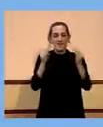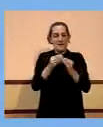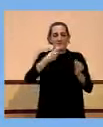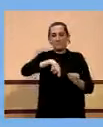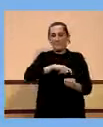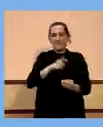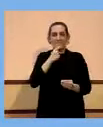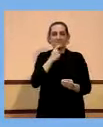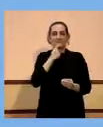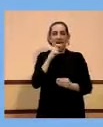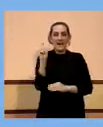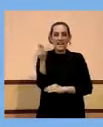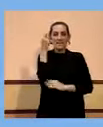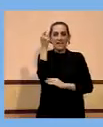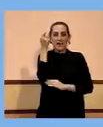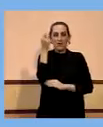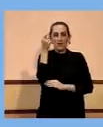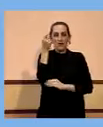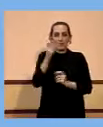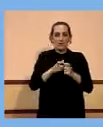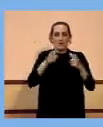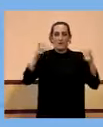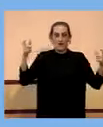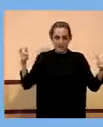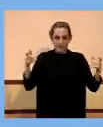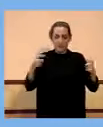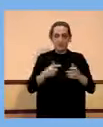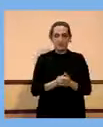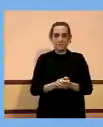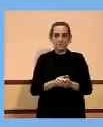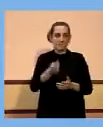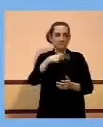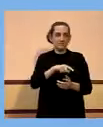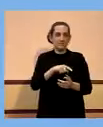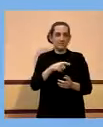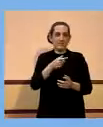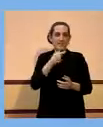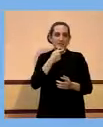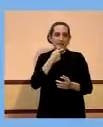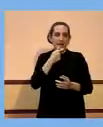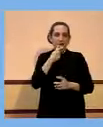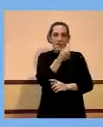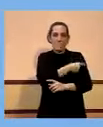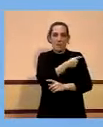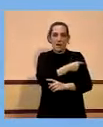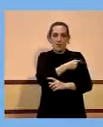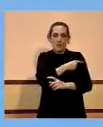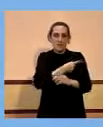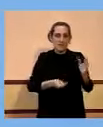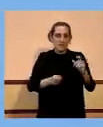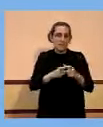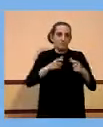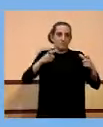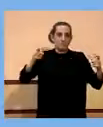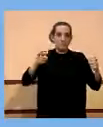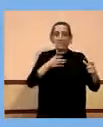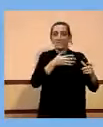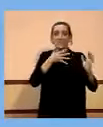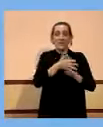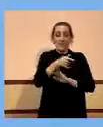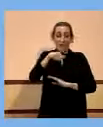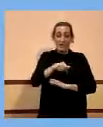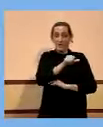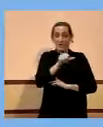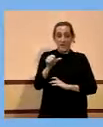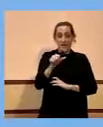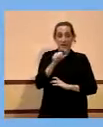augmentar en nombre de vacunes posades i, per tant, més de 300.000 dosis en una setmana,